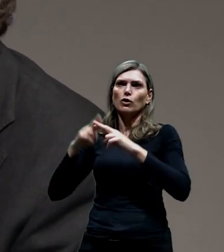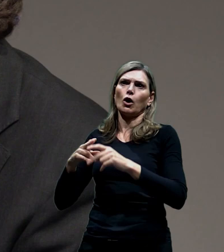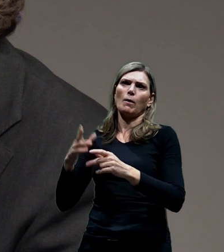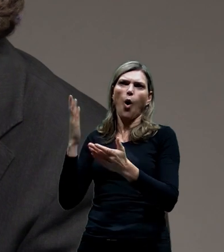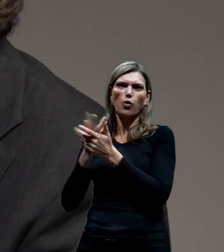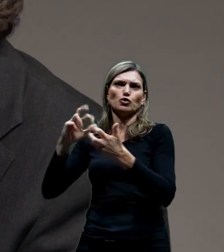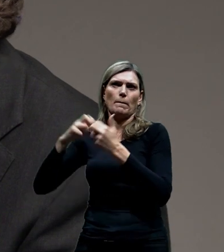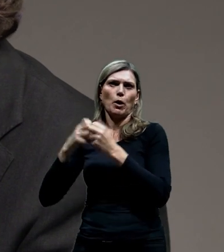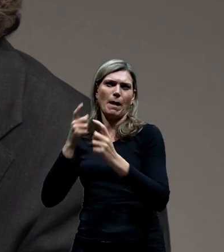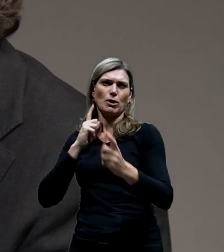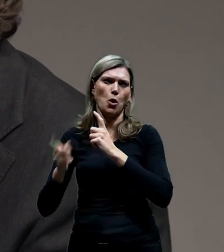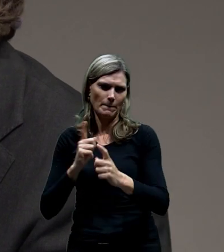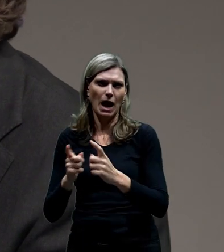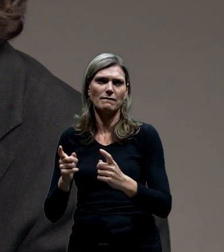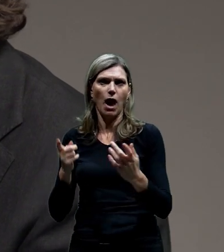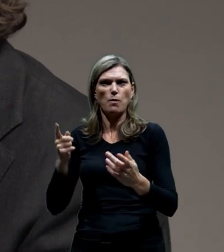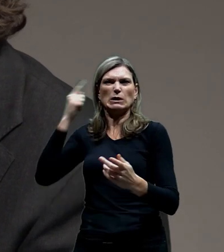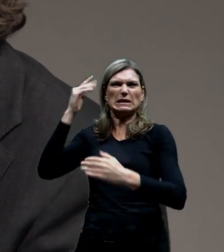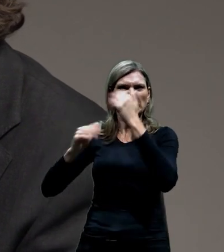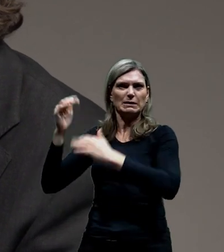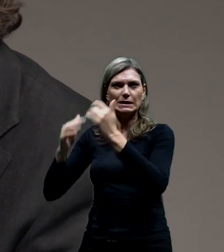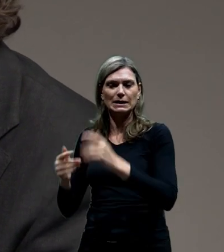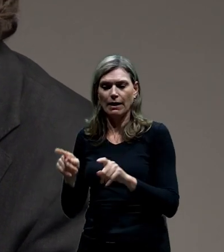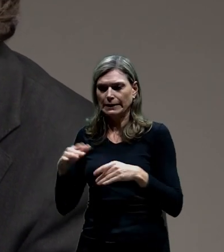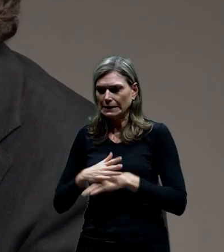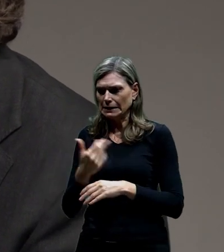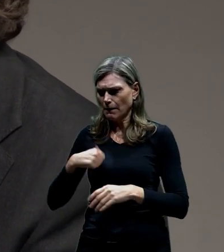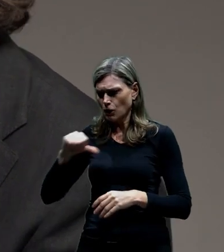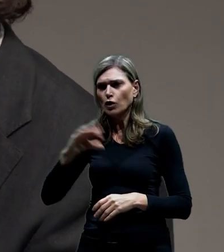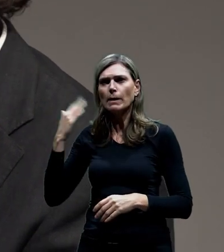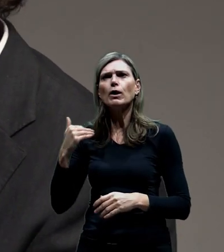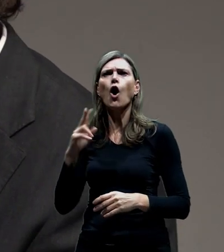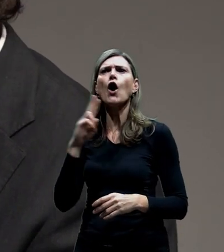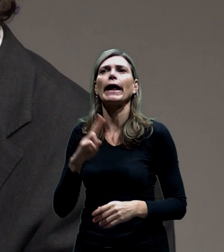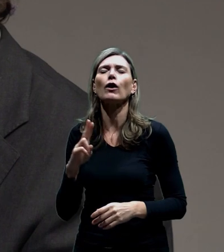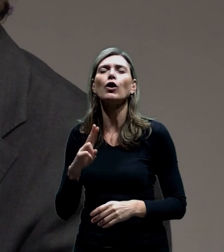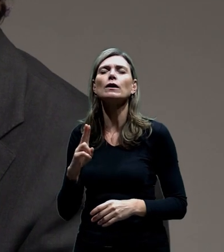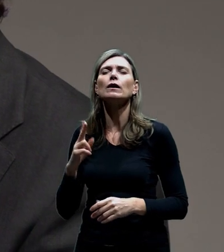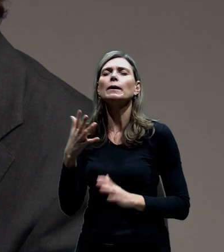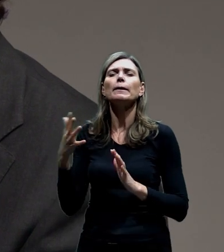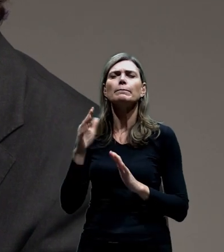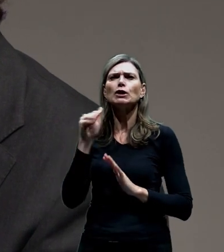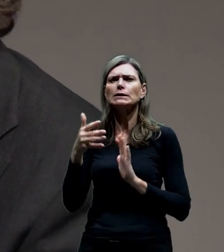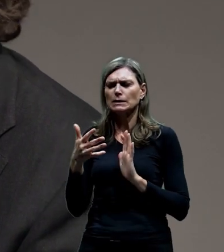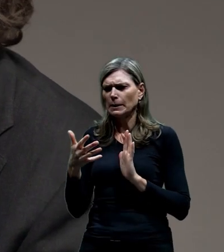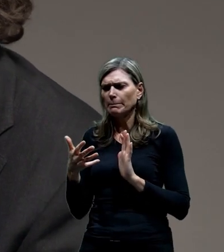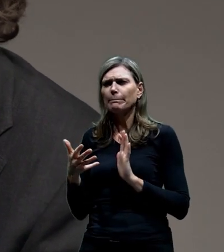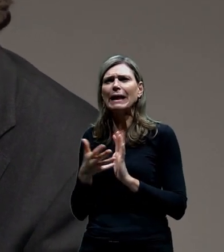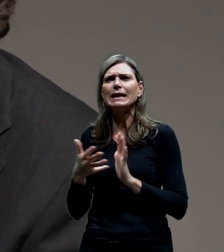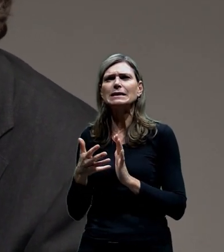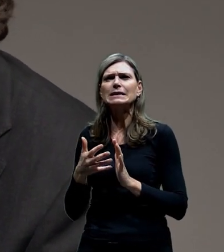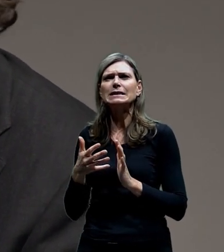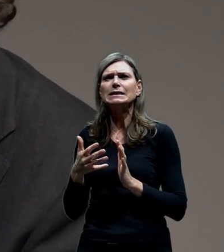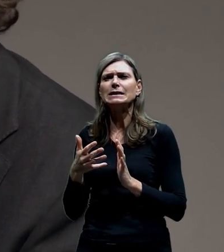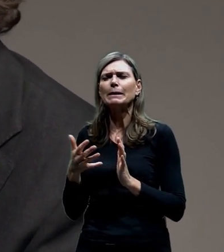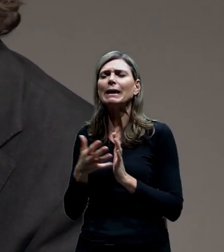jsme vlastně loni měli rekord a máme ve městě asi 5000 stavebních povolení asi na